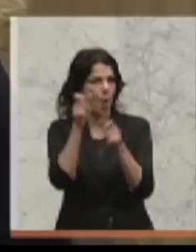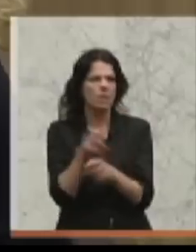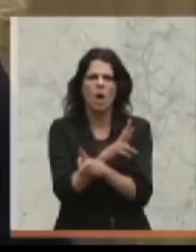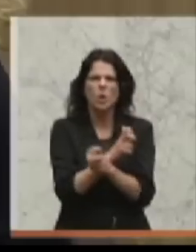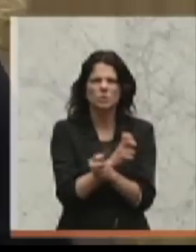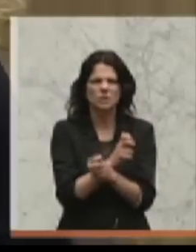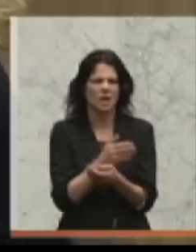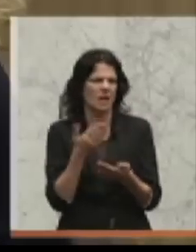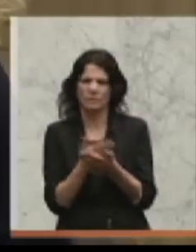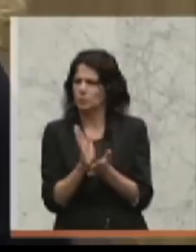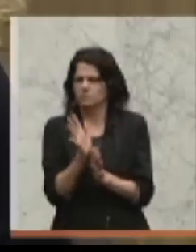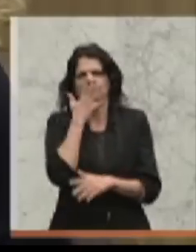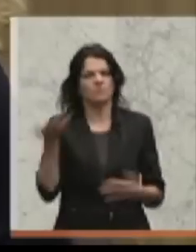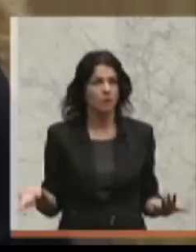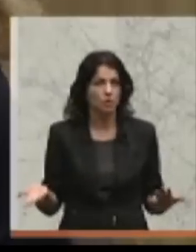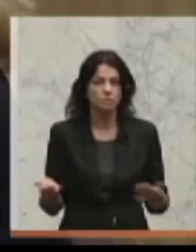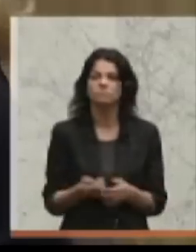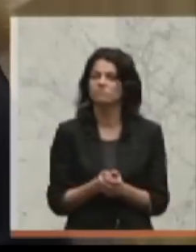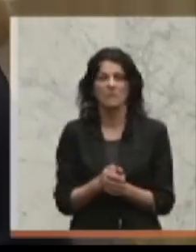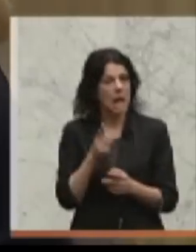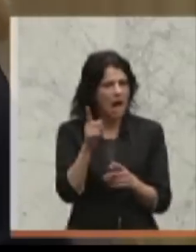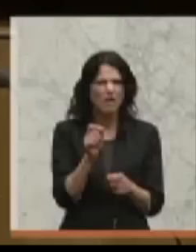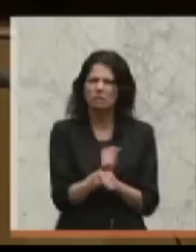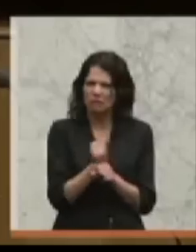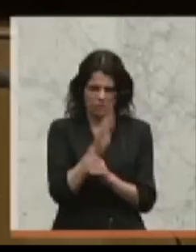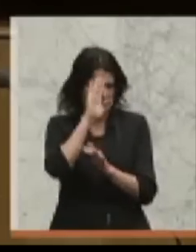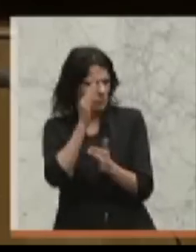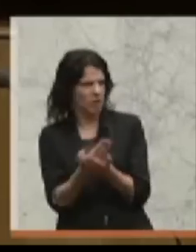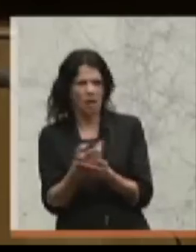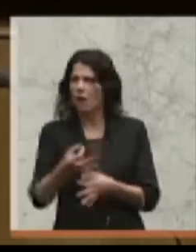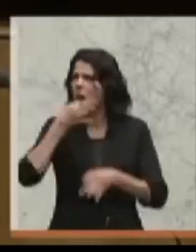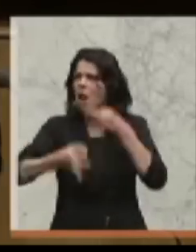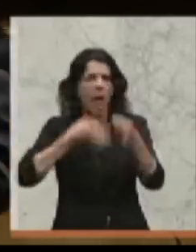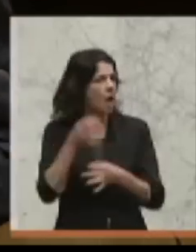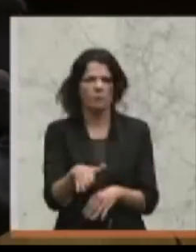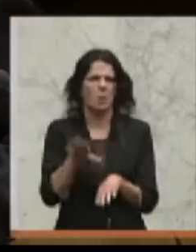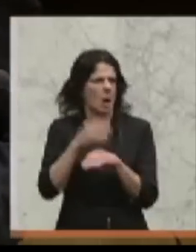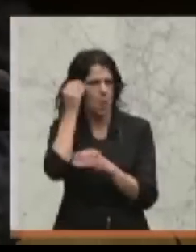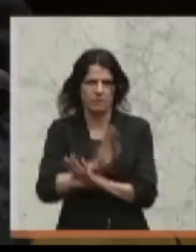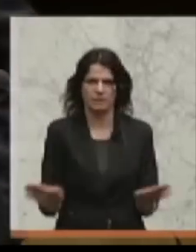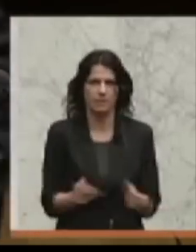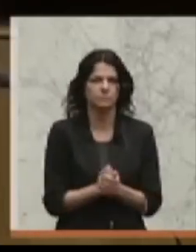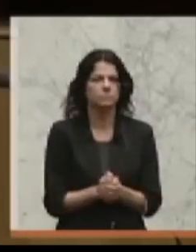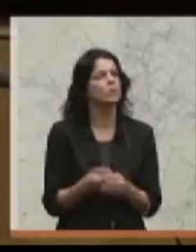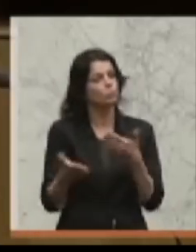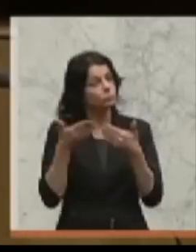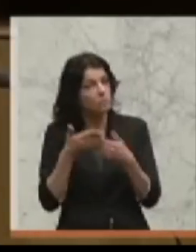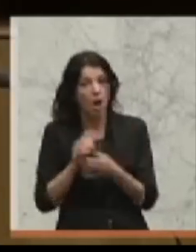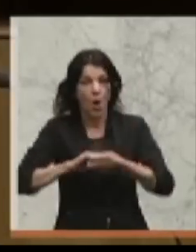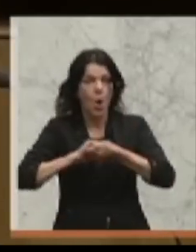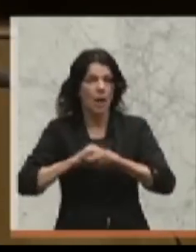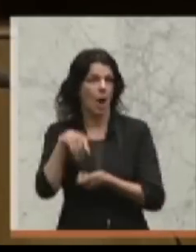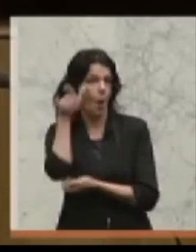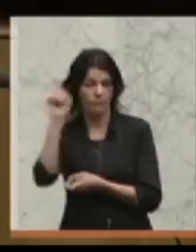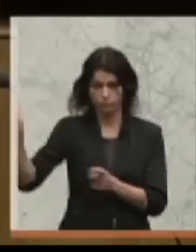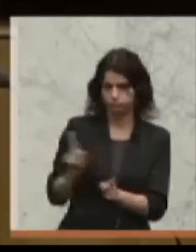verunsichert ist und Ihnen auch absolut nichts mehr abnimmt, was Sie hier von sich geben. Da stellt sich der Kollege Kopf rauf und schimpft